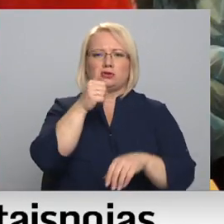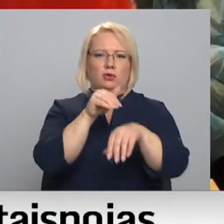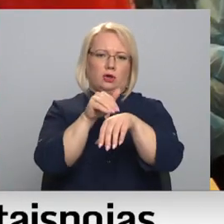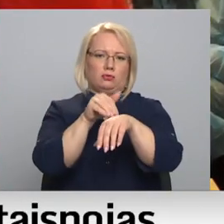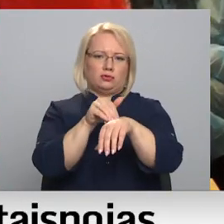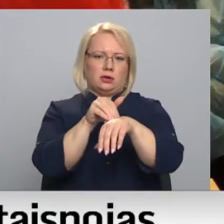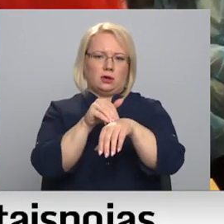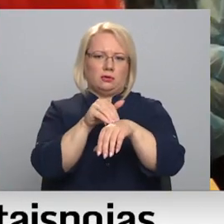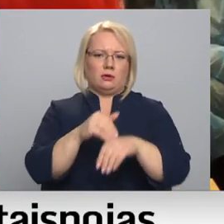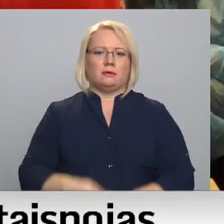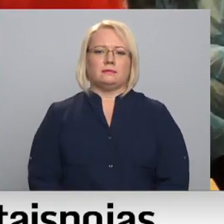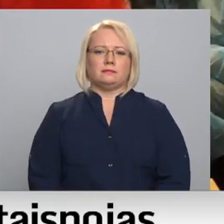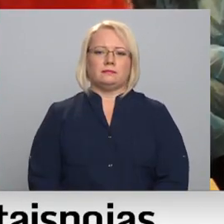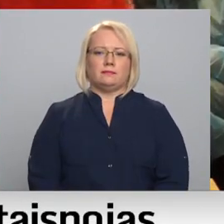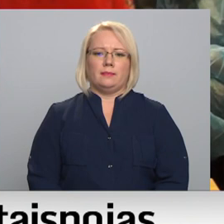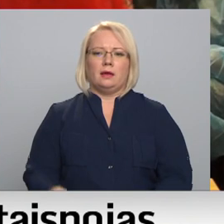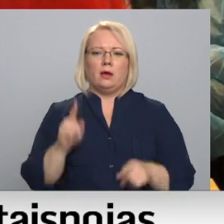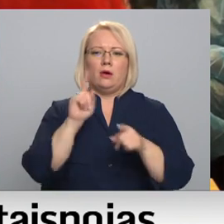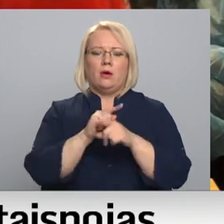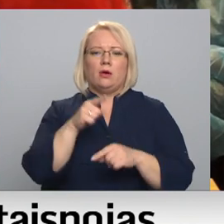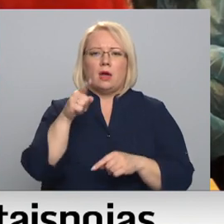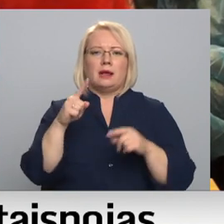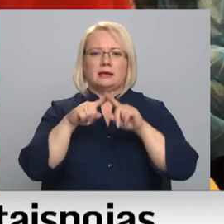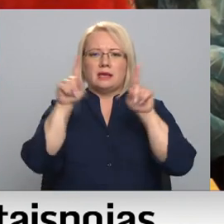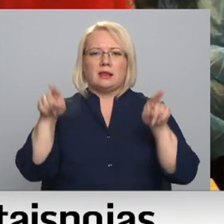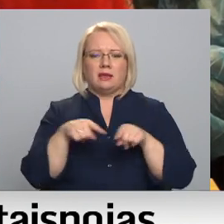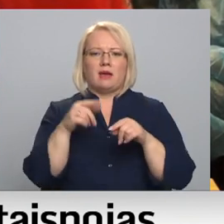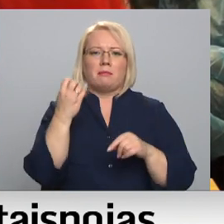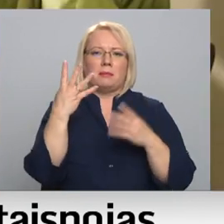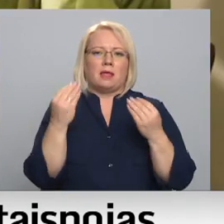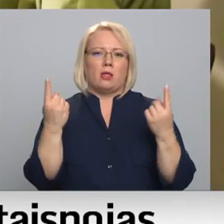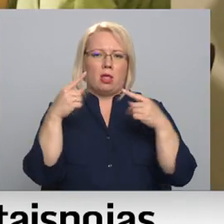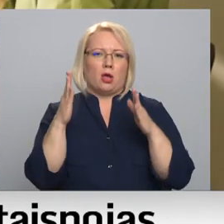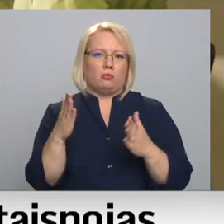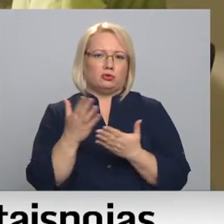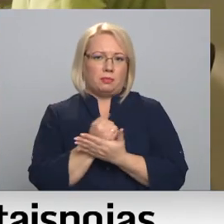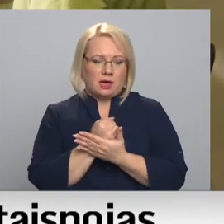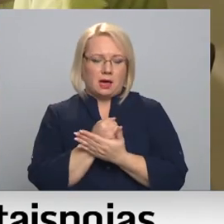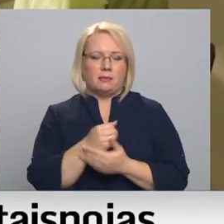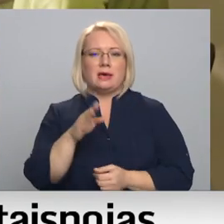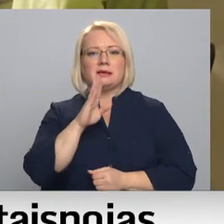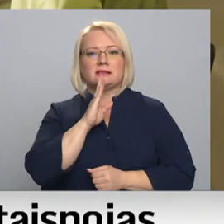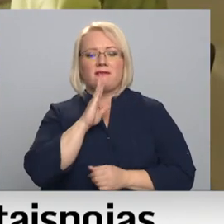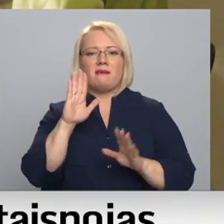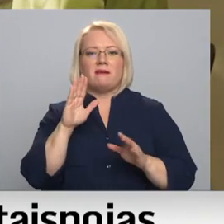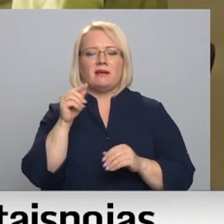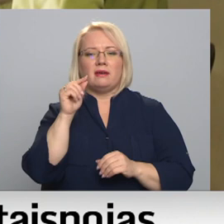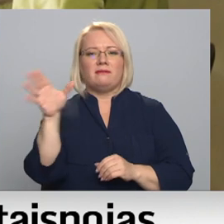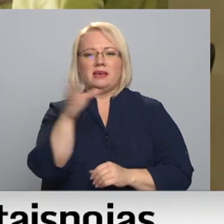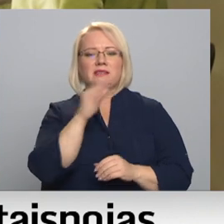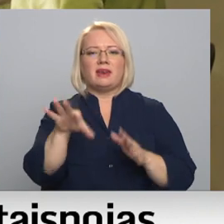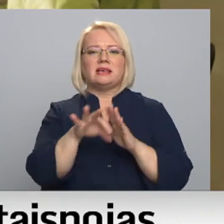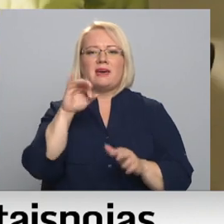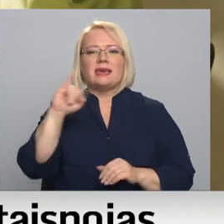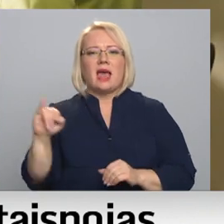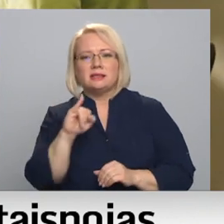Pēc ošās 10, 15 dienu laikā būs arī šīs tas certifikāts piejums. Cilvēki varēja izvēlēties jencen vai moderna vakcīnu. Masa